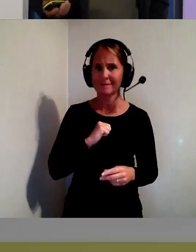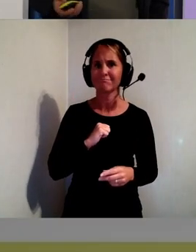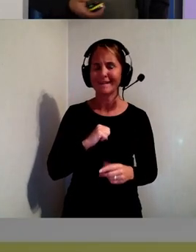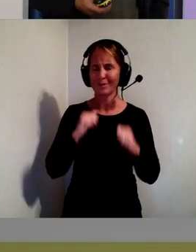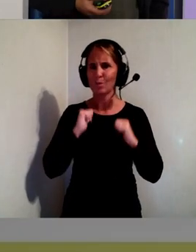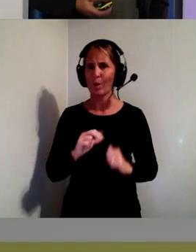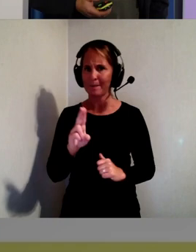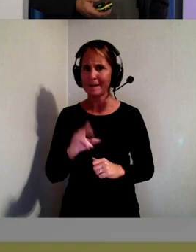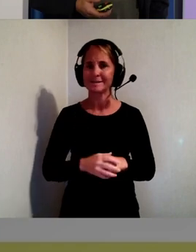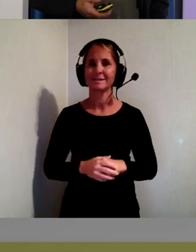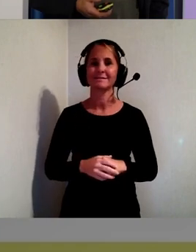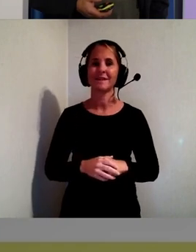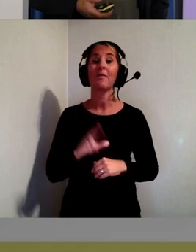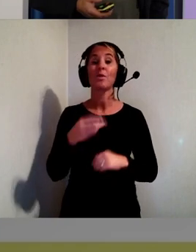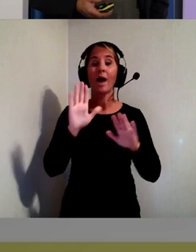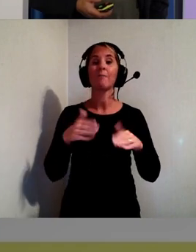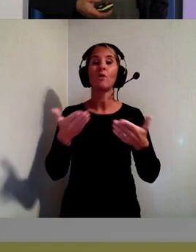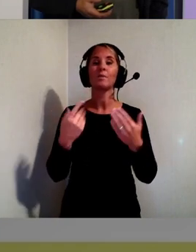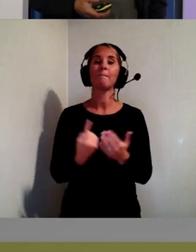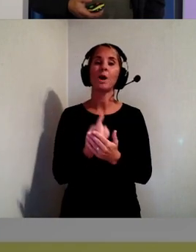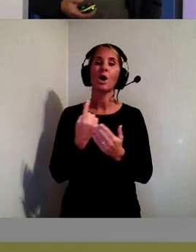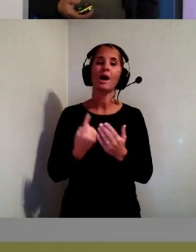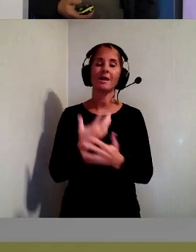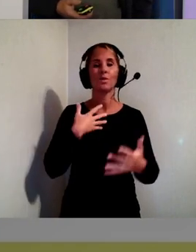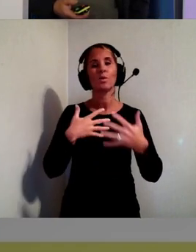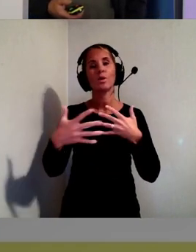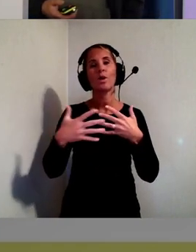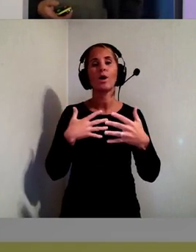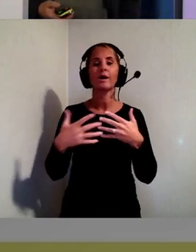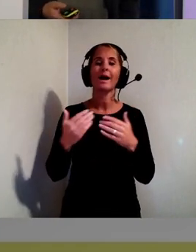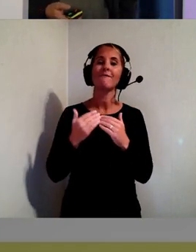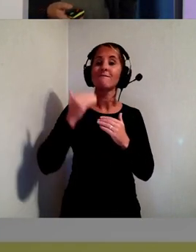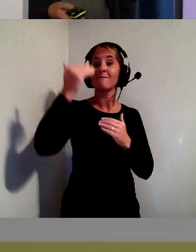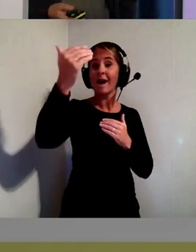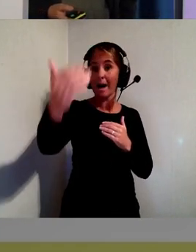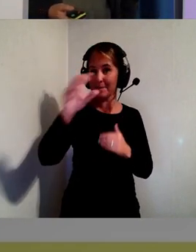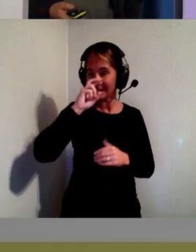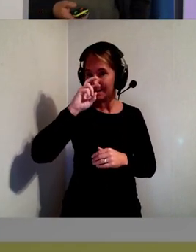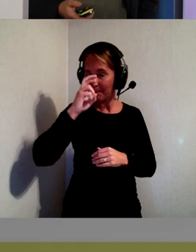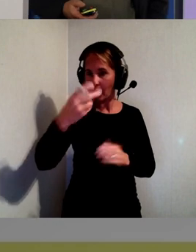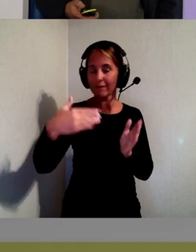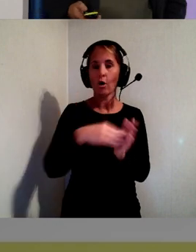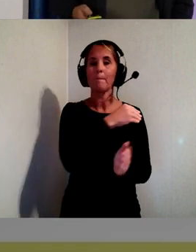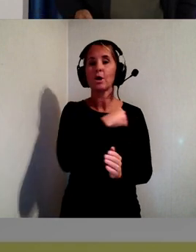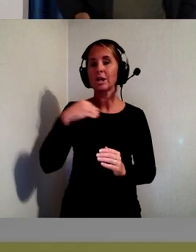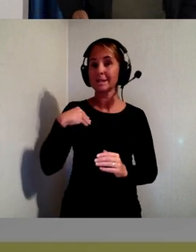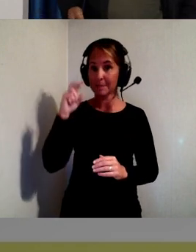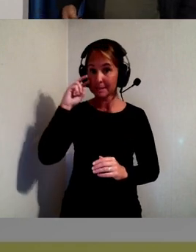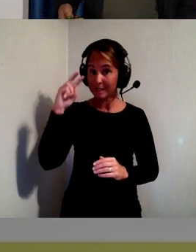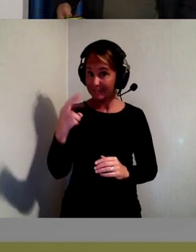Men nu har jag fått möjligheten att göra en framtidsspaning från ett myndighetsperspektiv.